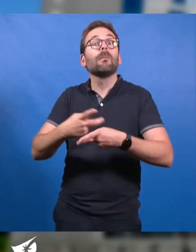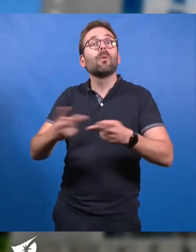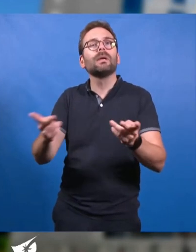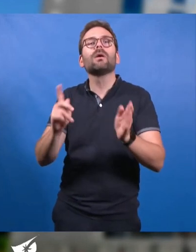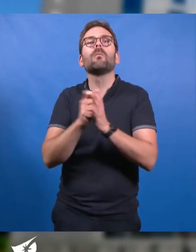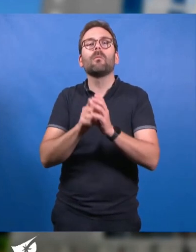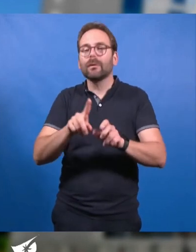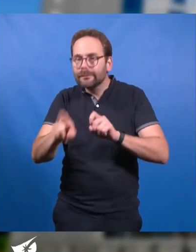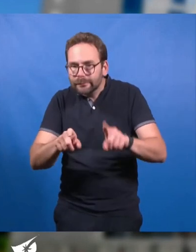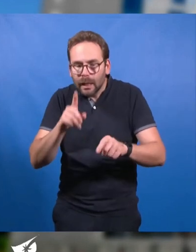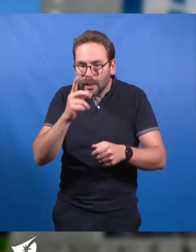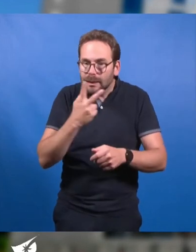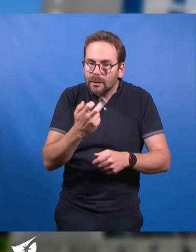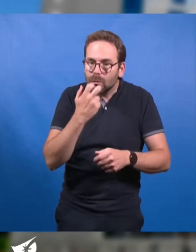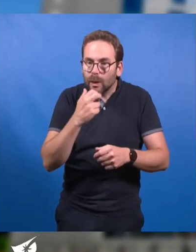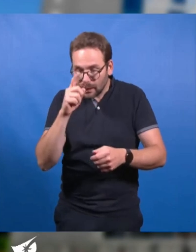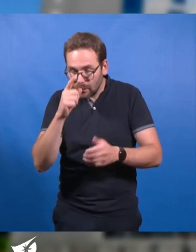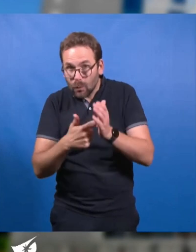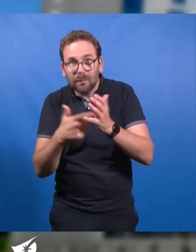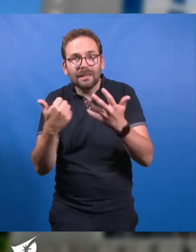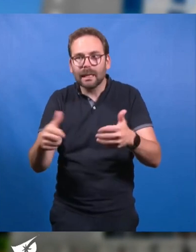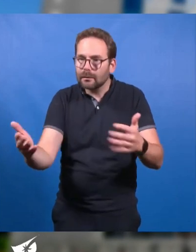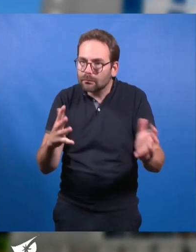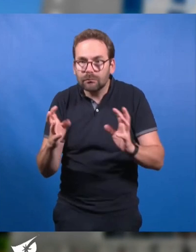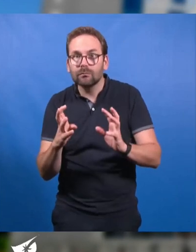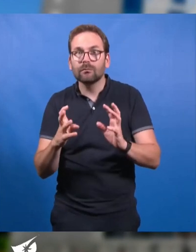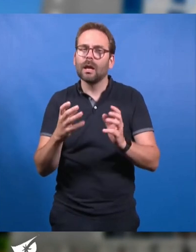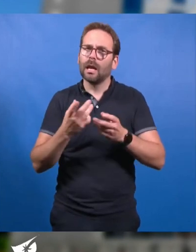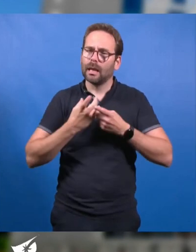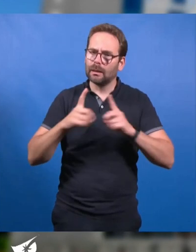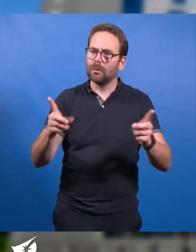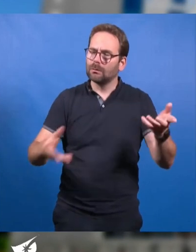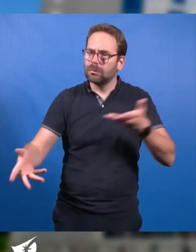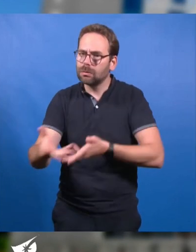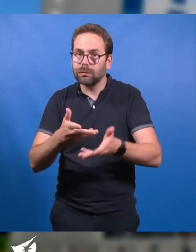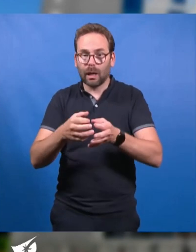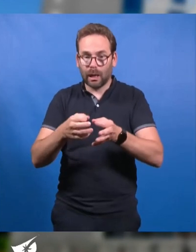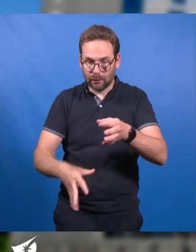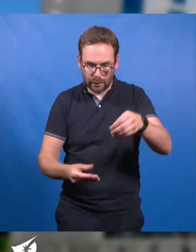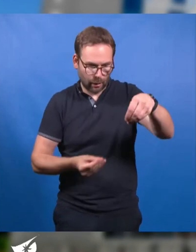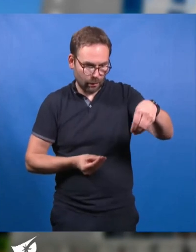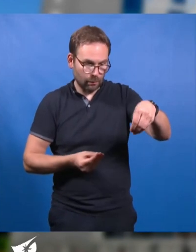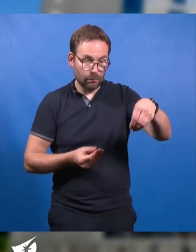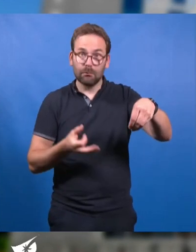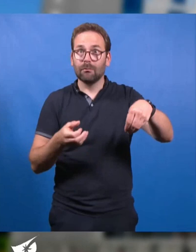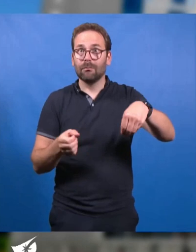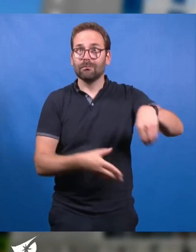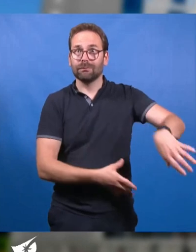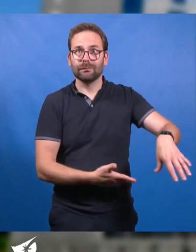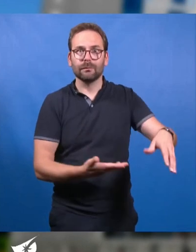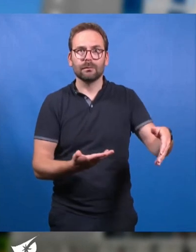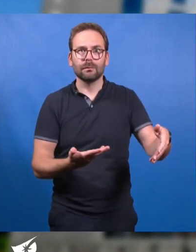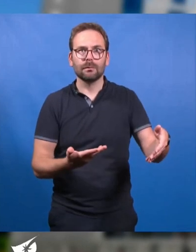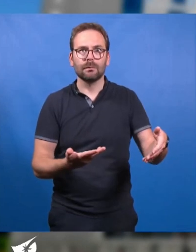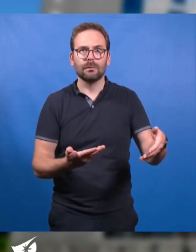moment de la consultation citoyenne de 2016, une consultation démocratique dont le résultat a été bafoué. Aujourd